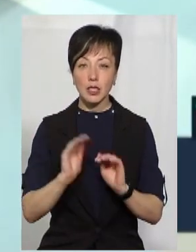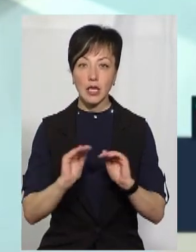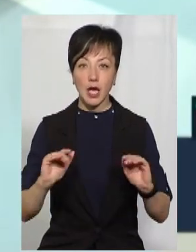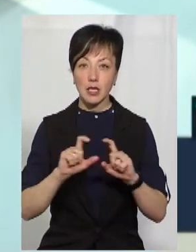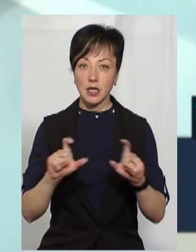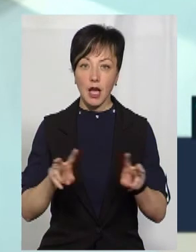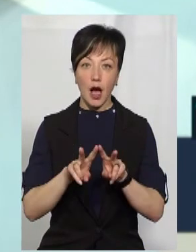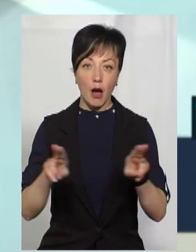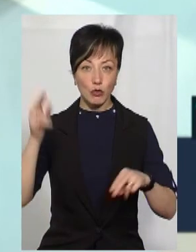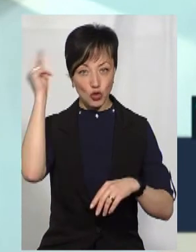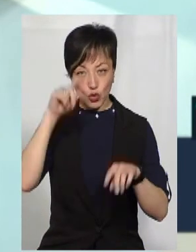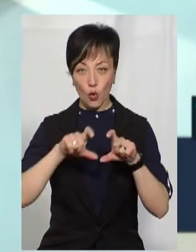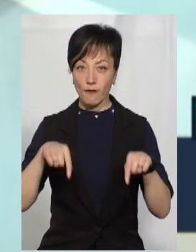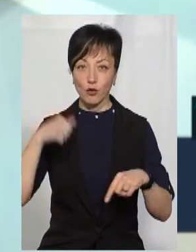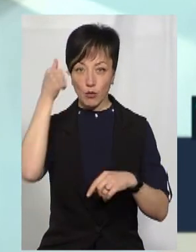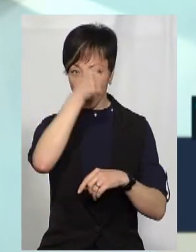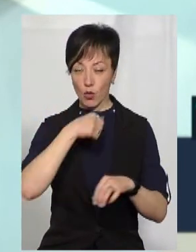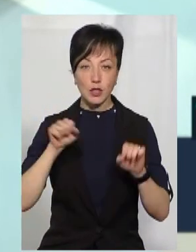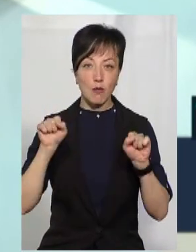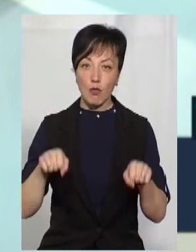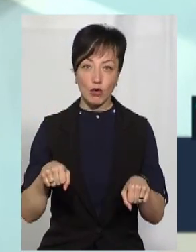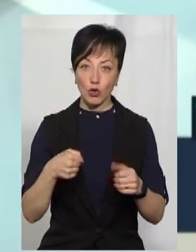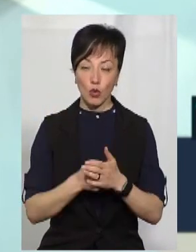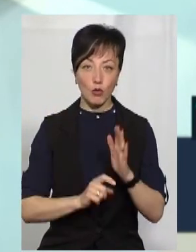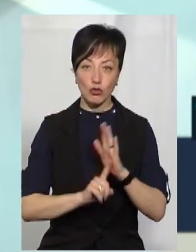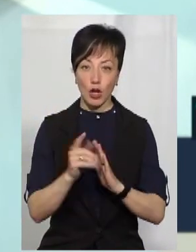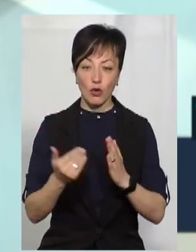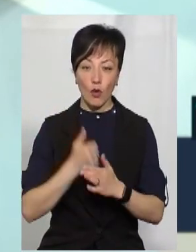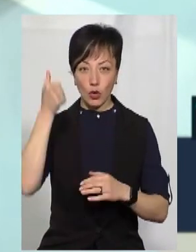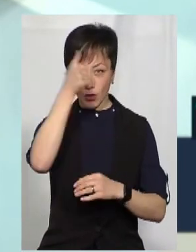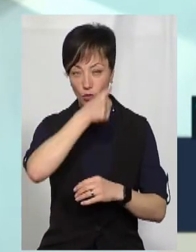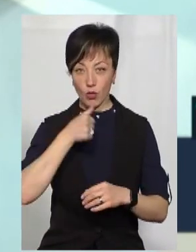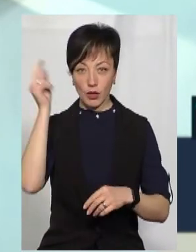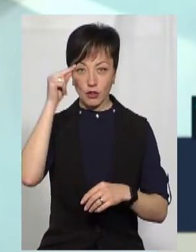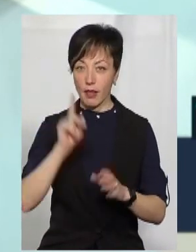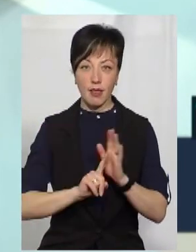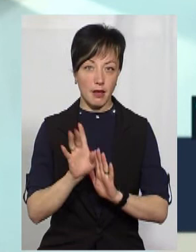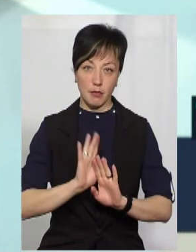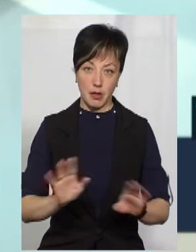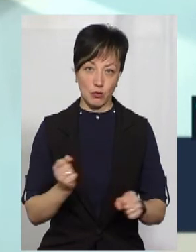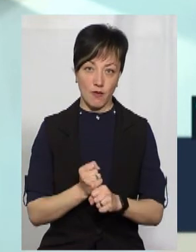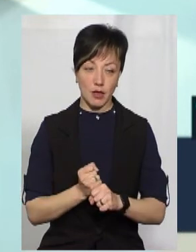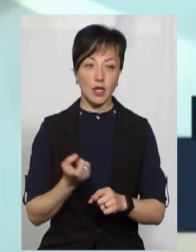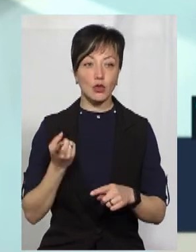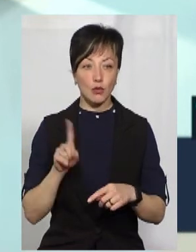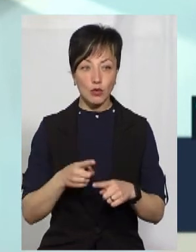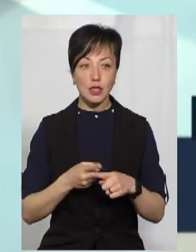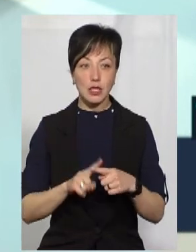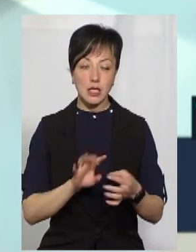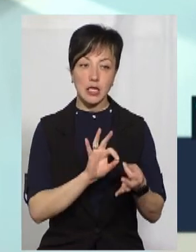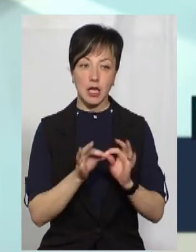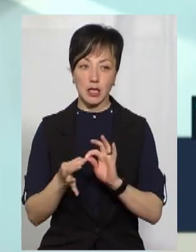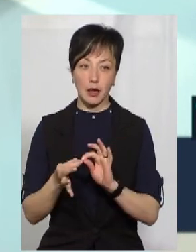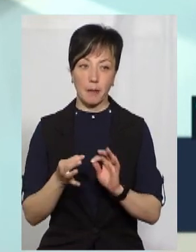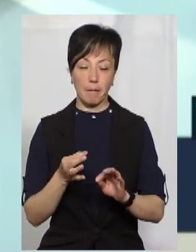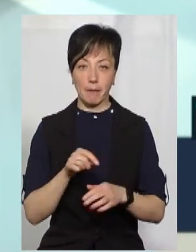садки, так само, як і заклади освіти, цьому році можуть до початку нового навчального року і не запрацювати. Тому це є дуже